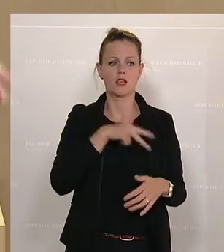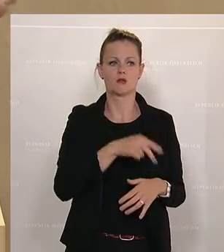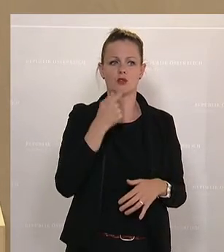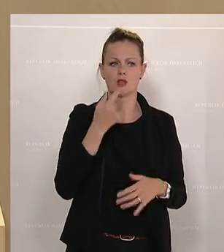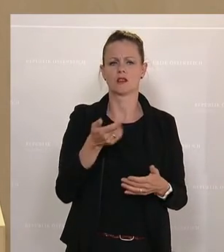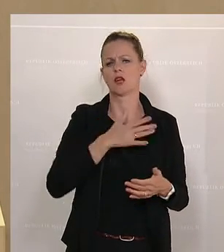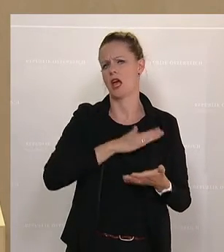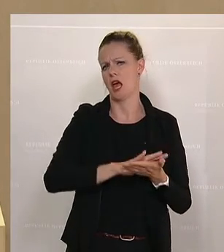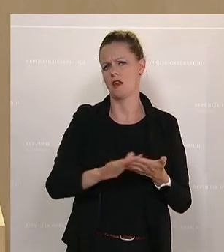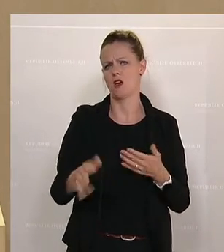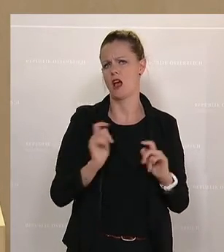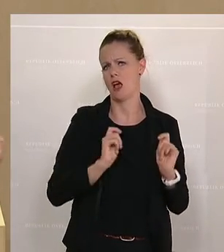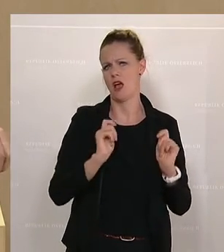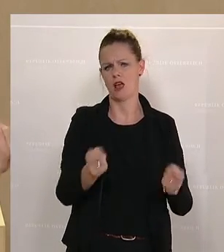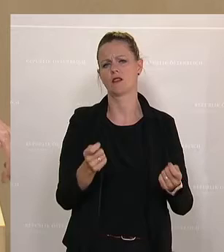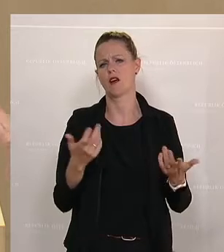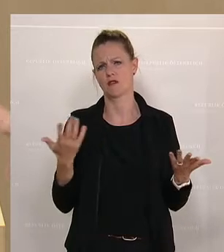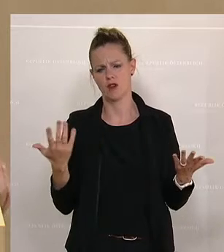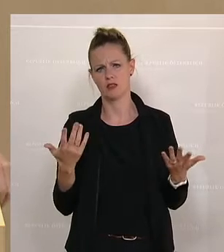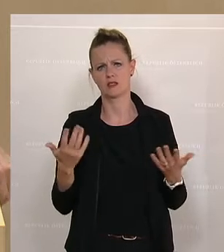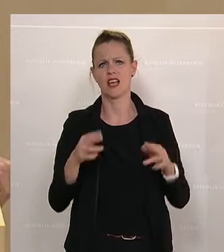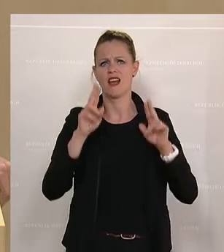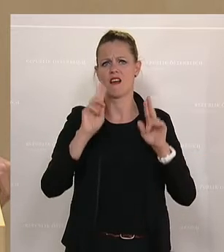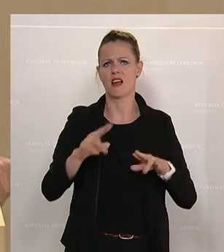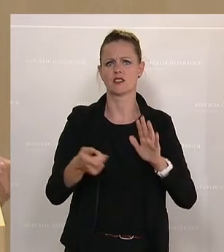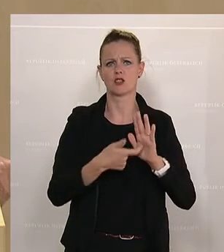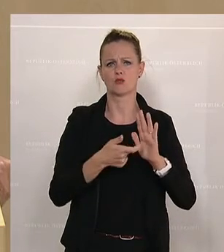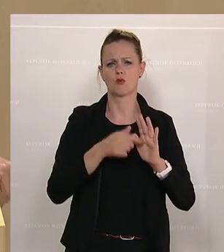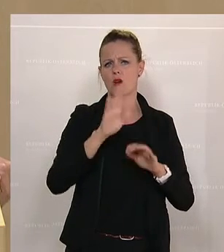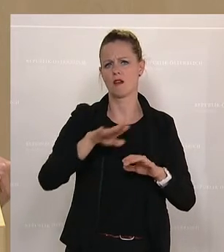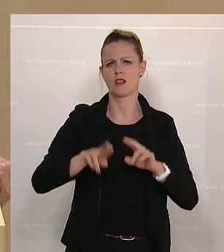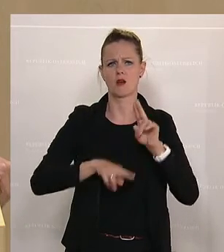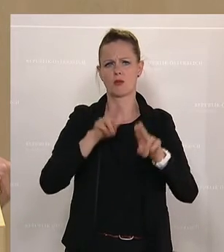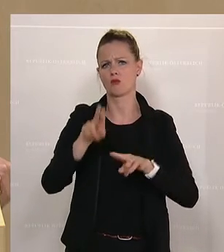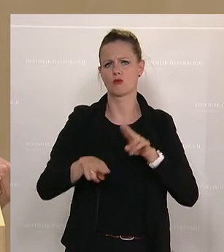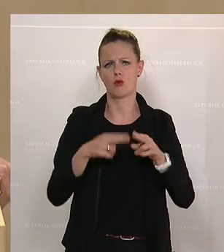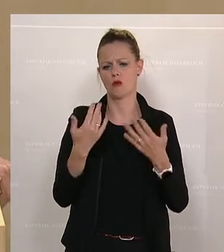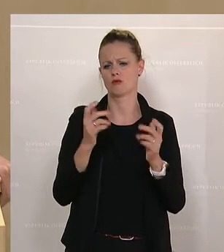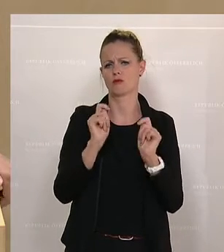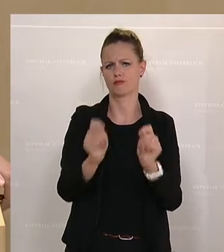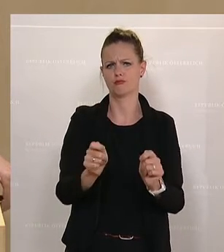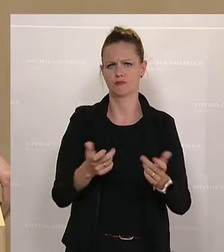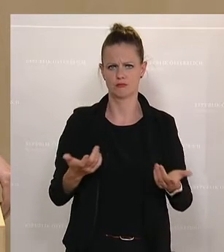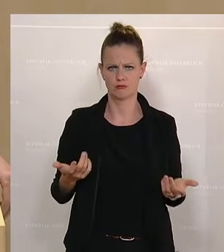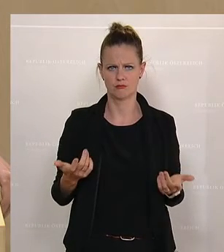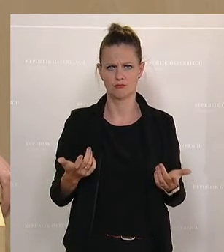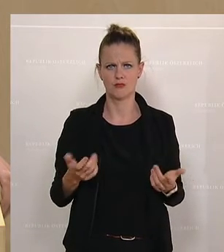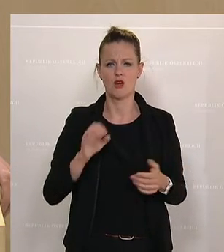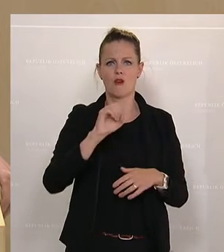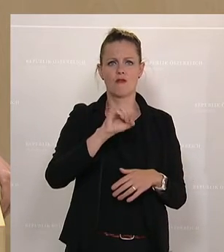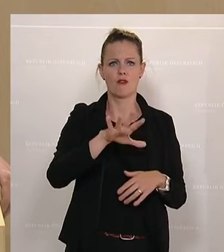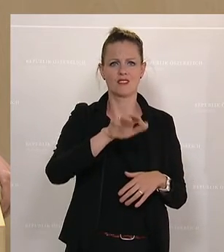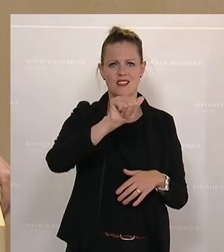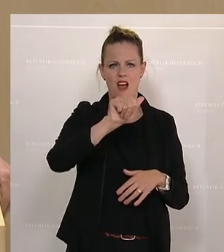sagt, ja, wir bringen einen Antrag zum Rechtsanspruch Kinderbetreuung ein. Nur im Zuge der 15a